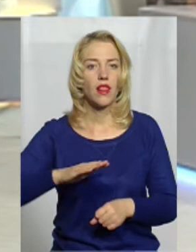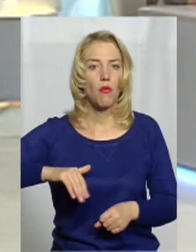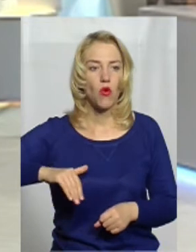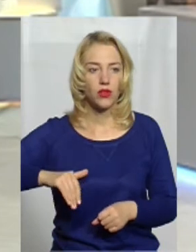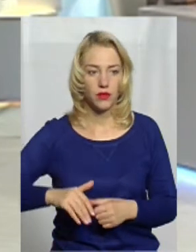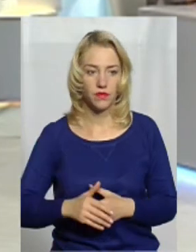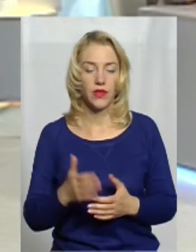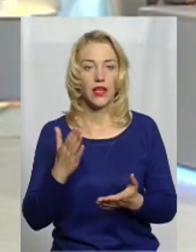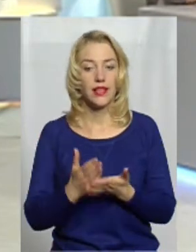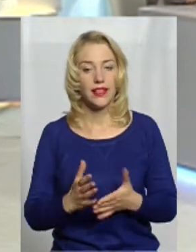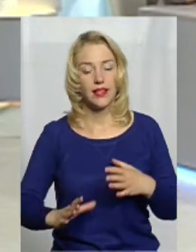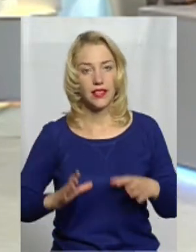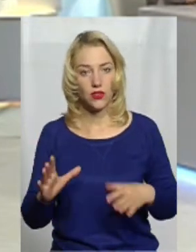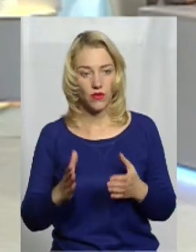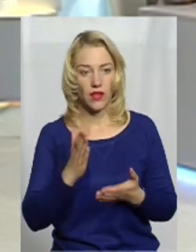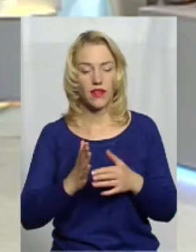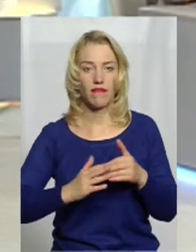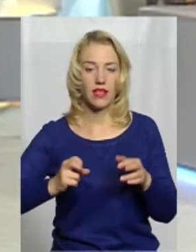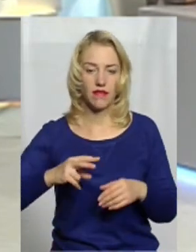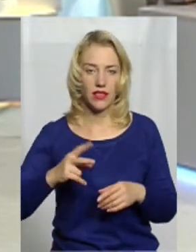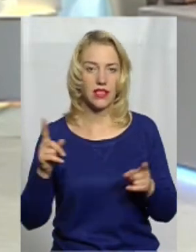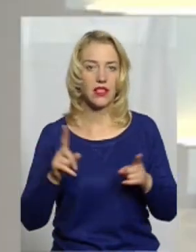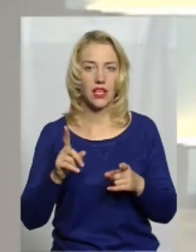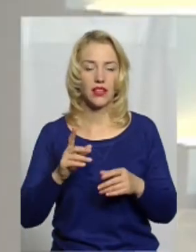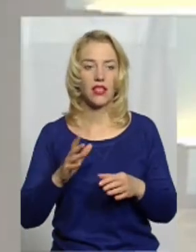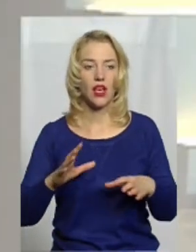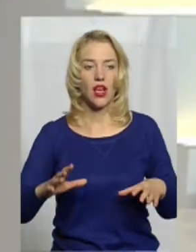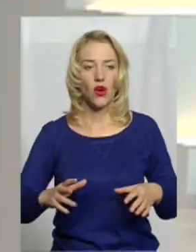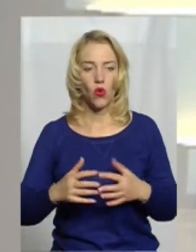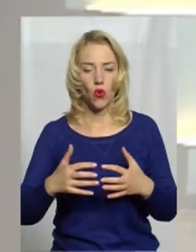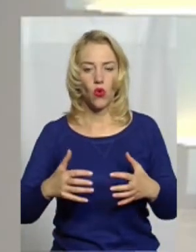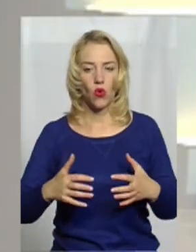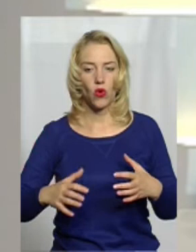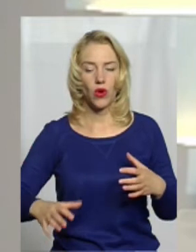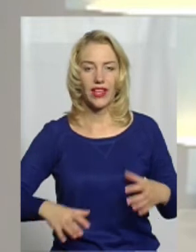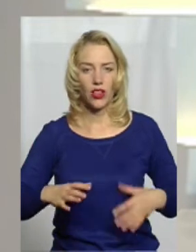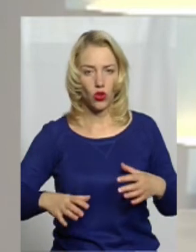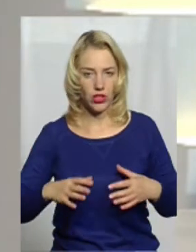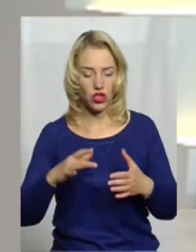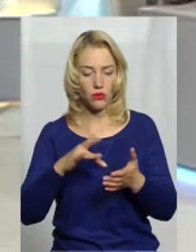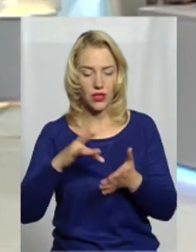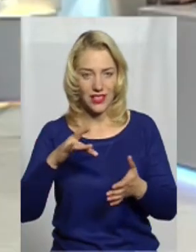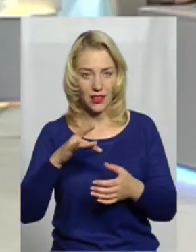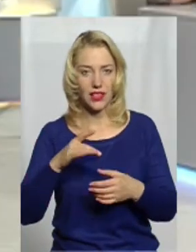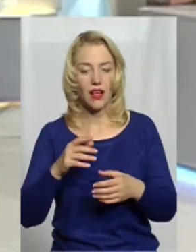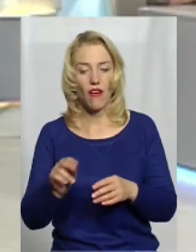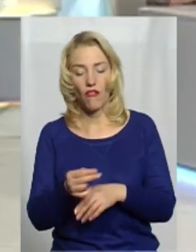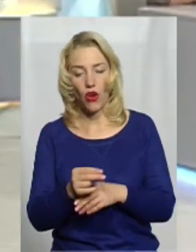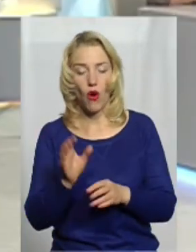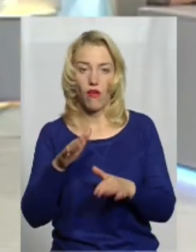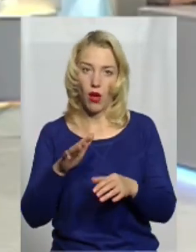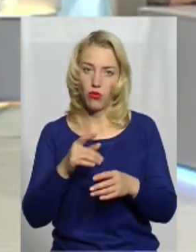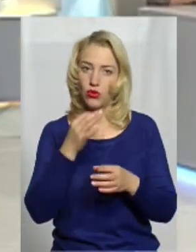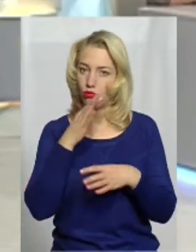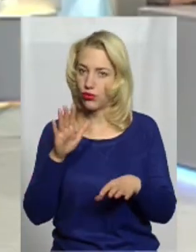Є дресурувальник, є вихівець, який у кінологічному центрі її виховує. А потім вона може працювати будь-з ким?